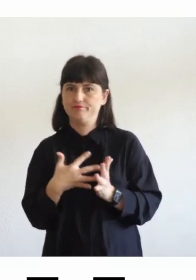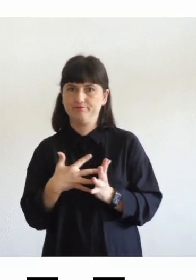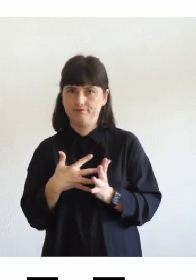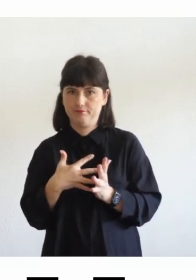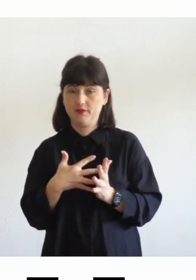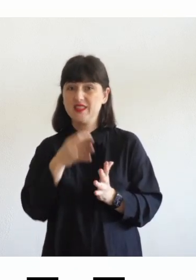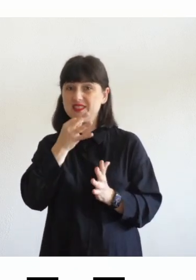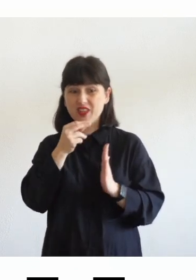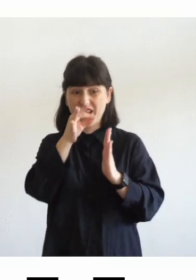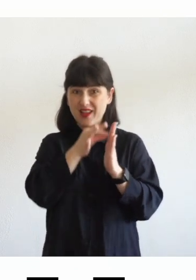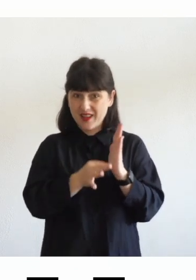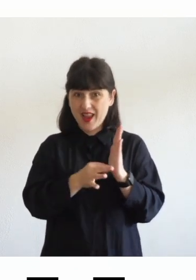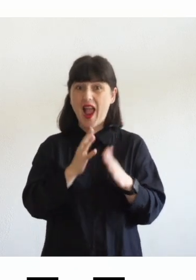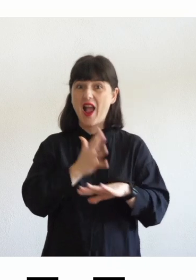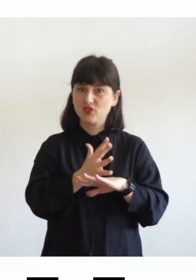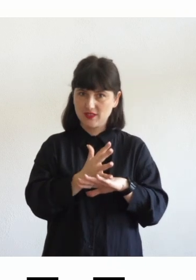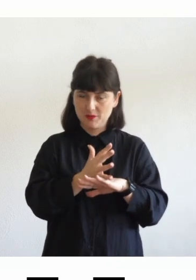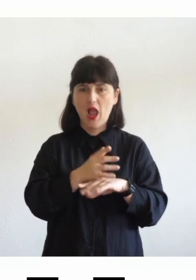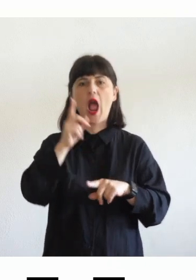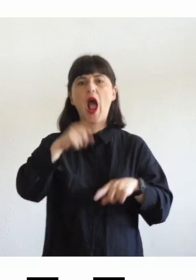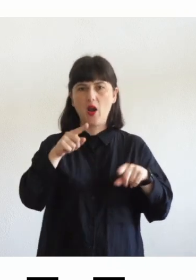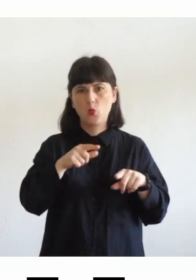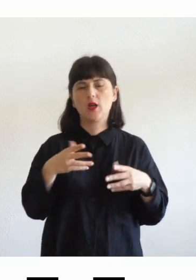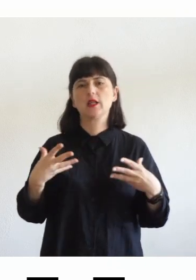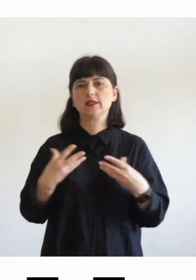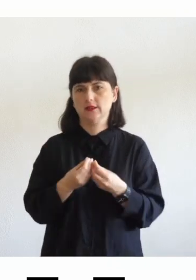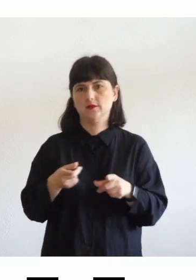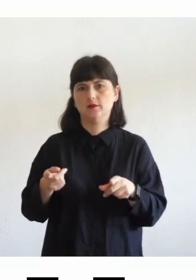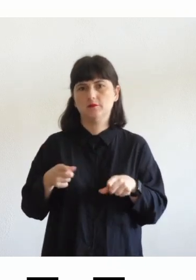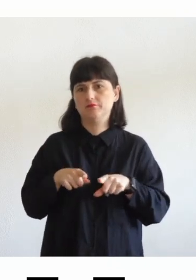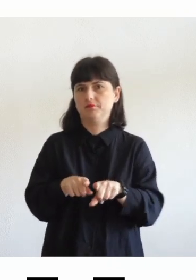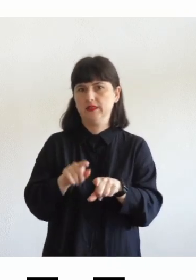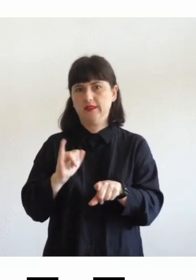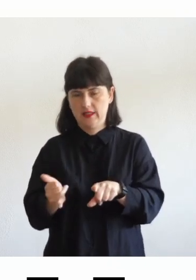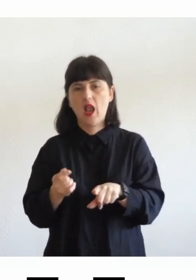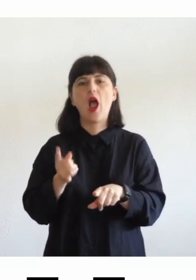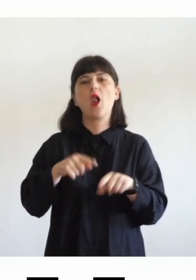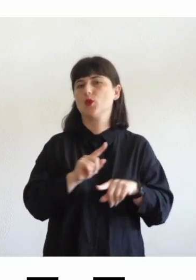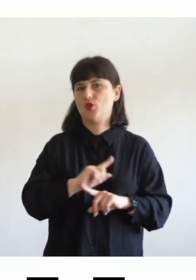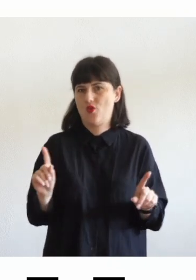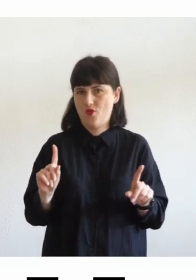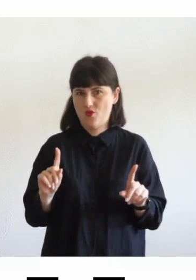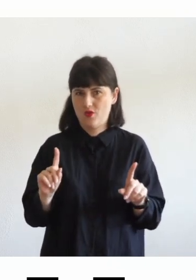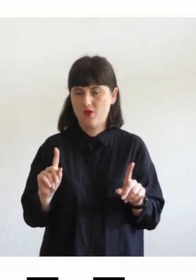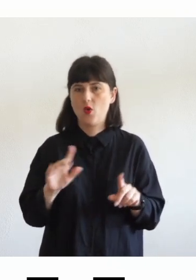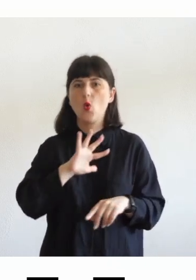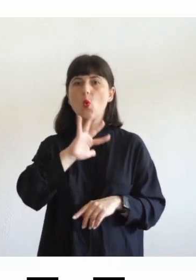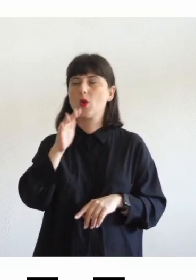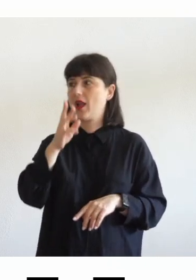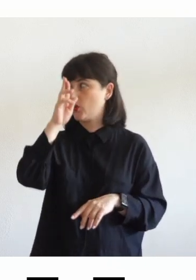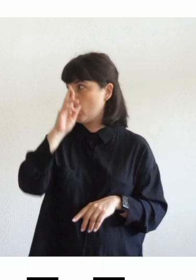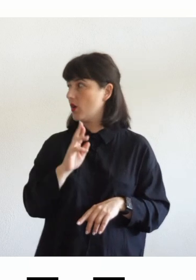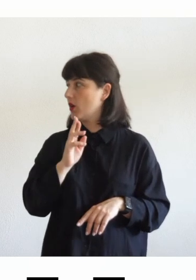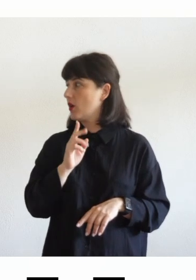non coprono completamente alcuni sì alcuni no un altro aspetto che per esempio è importante